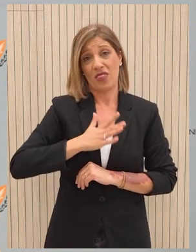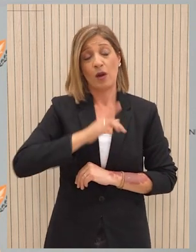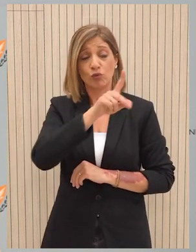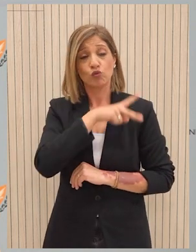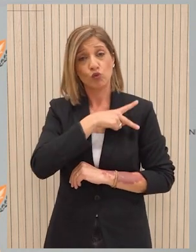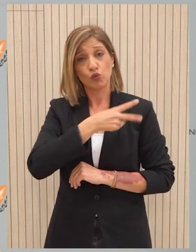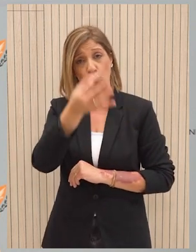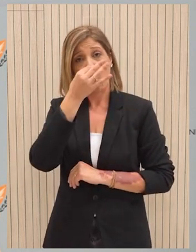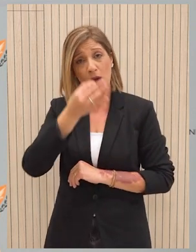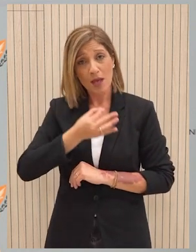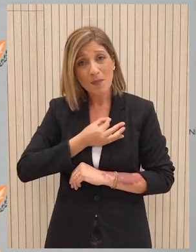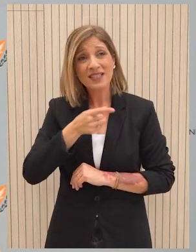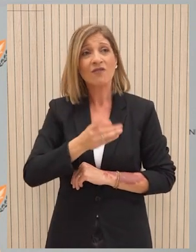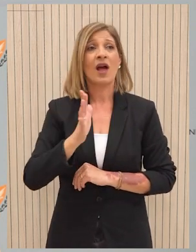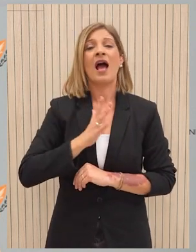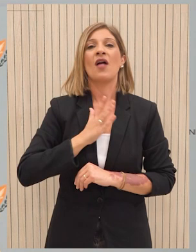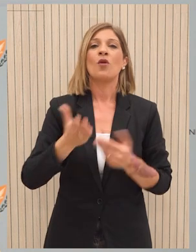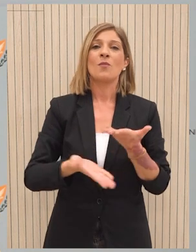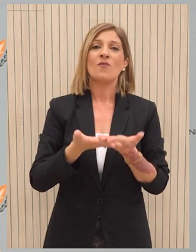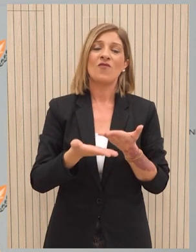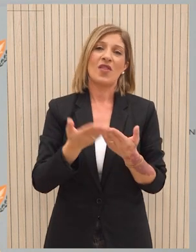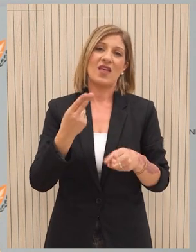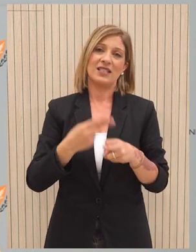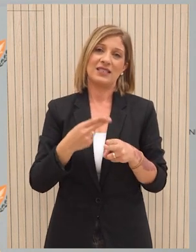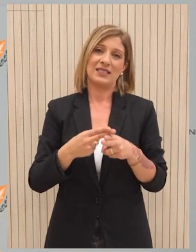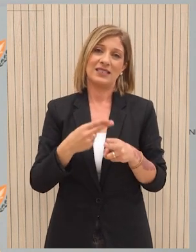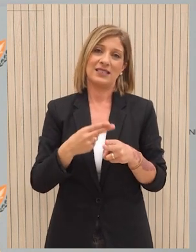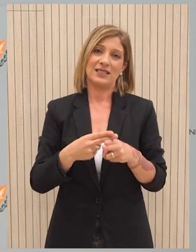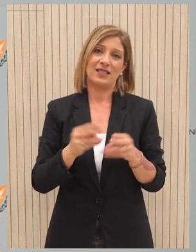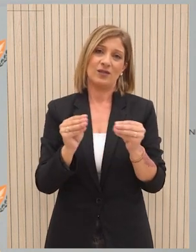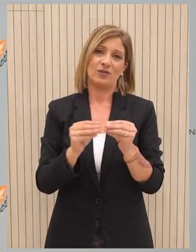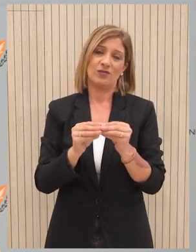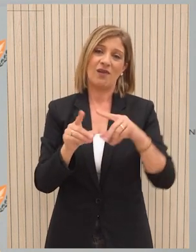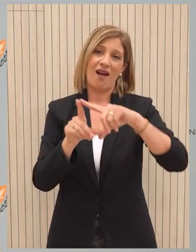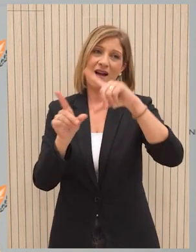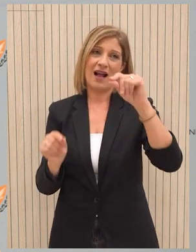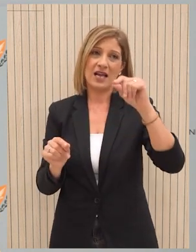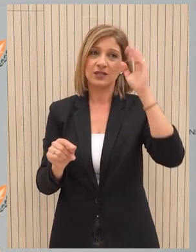αυτή η παροχή ανθρωπιστικής βοήθειας κρίνεται πολύ κρίσιμη για τον πληθυσμό στιγκάς.